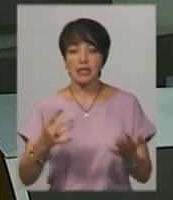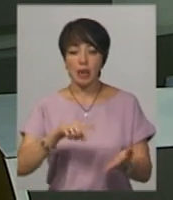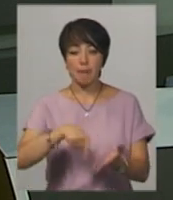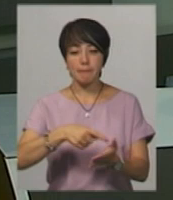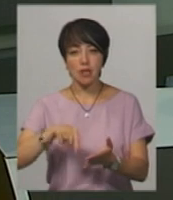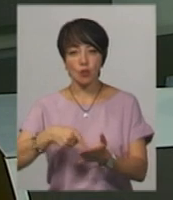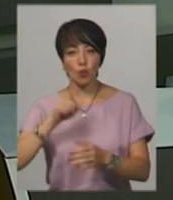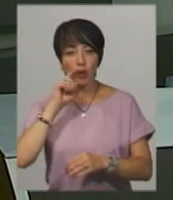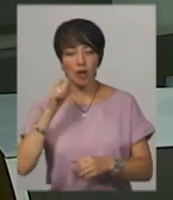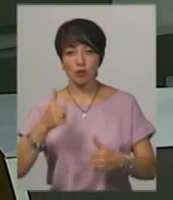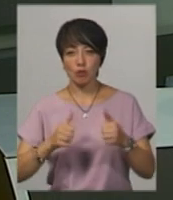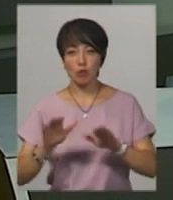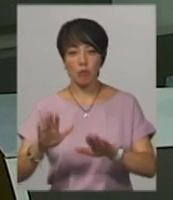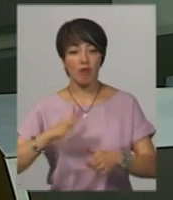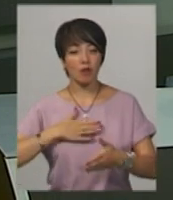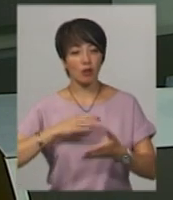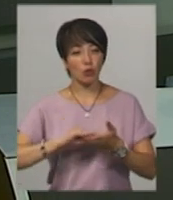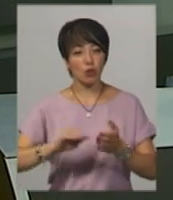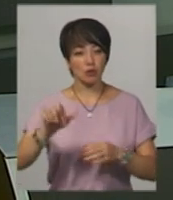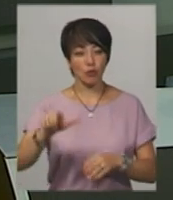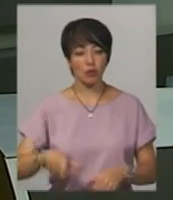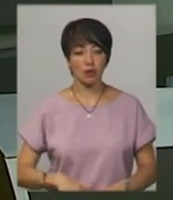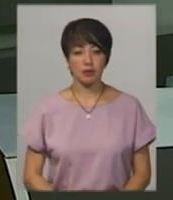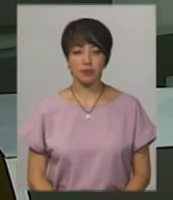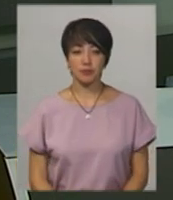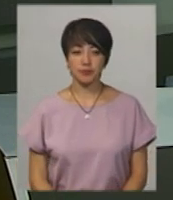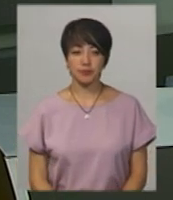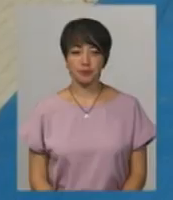України. На турнірі побував наш кореспондент Андрій Гуменний.